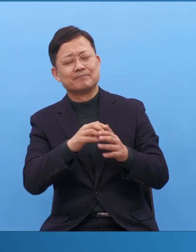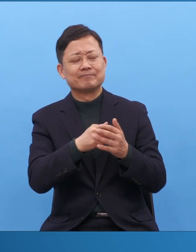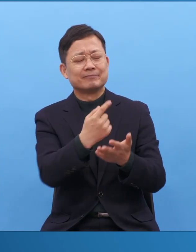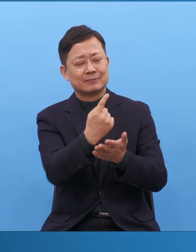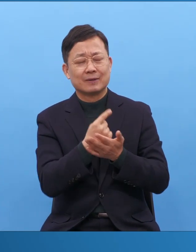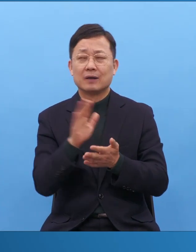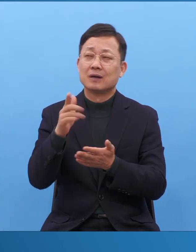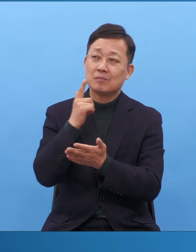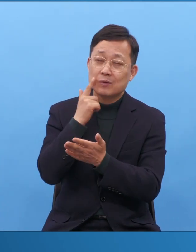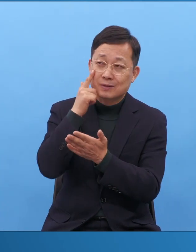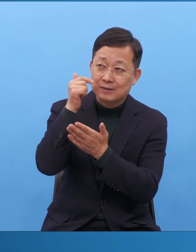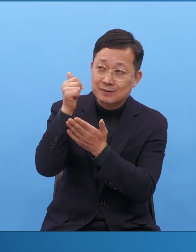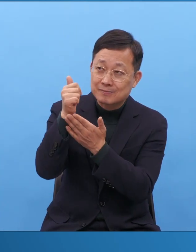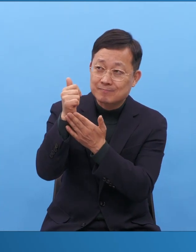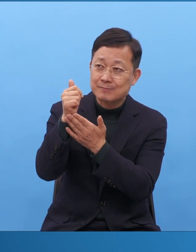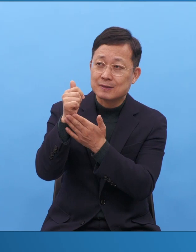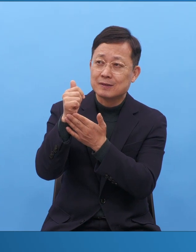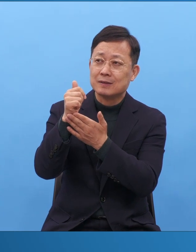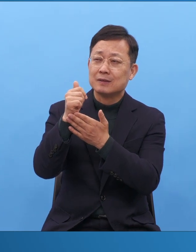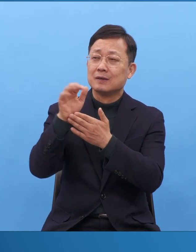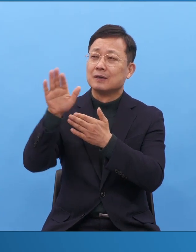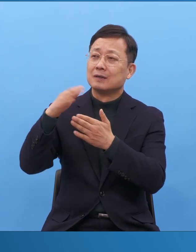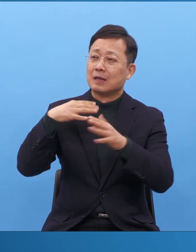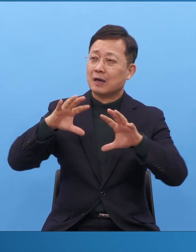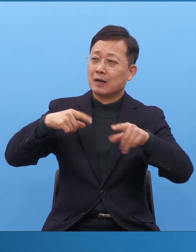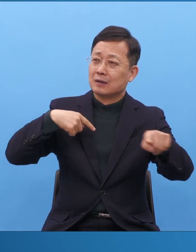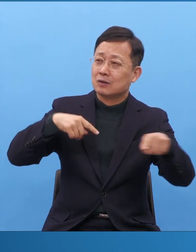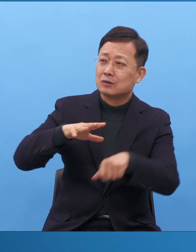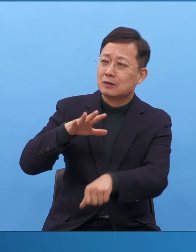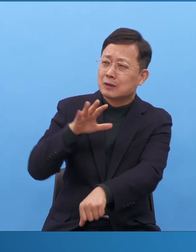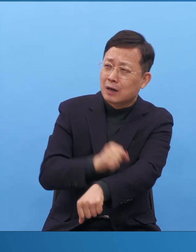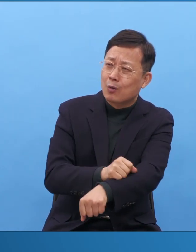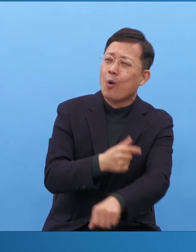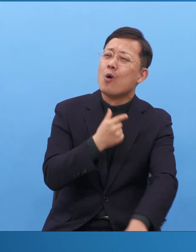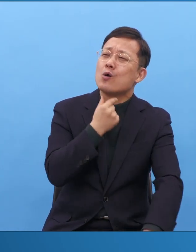목사님 제가 정치 잘할 수 있는 지도를 좀 해달라 이러더라고요.